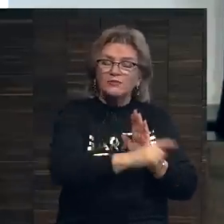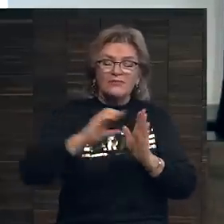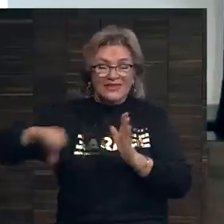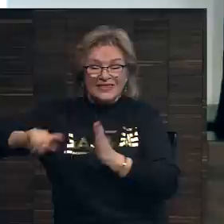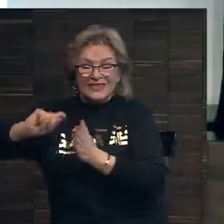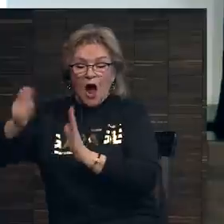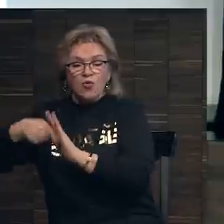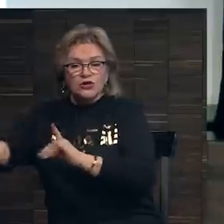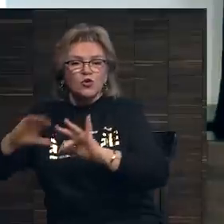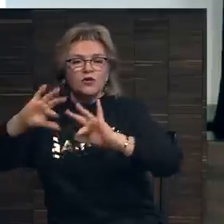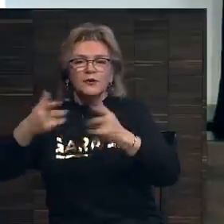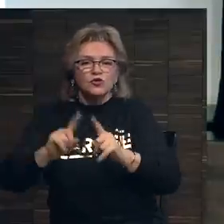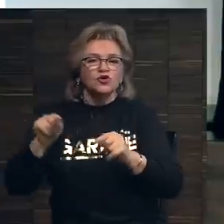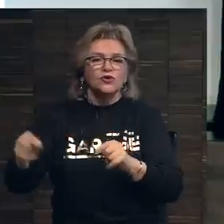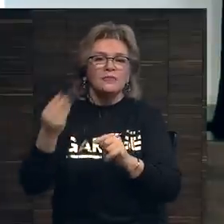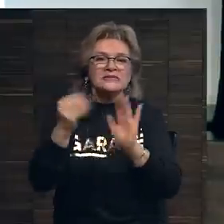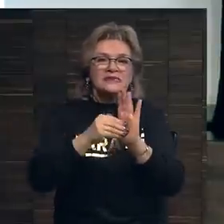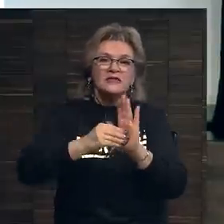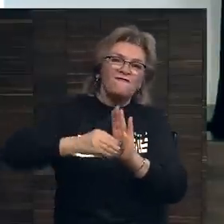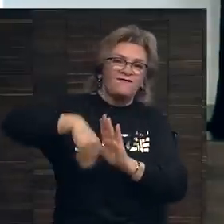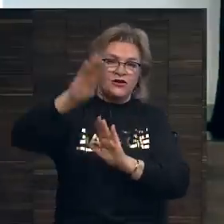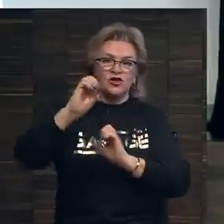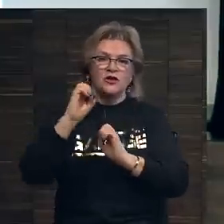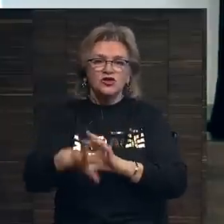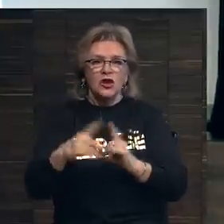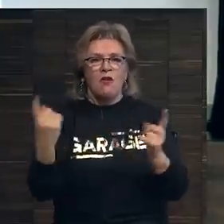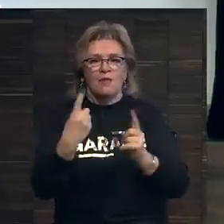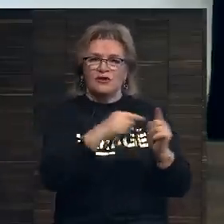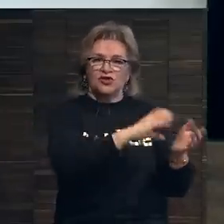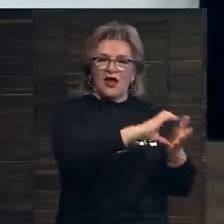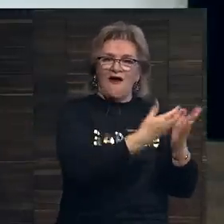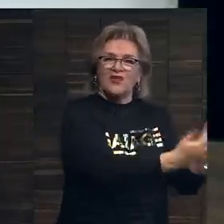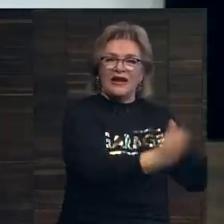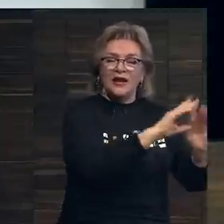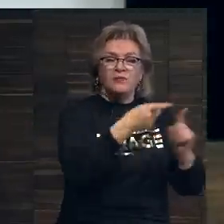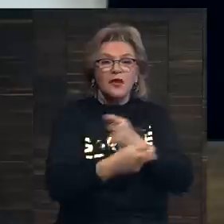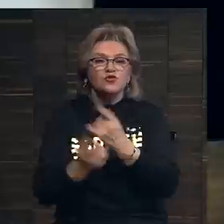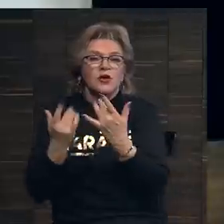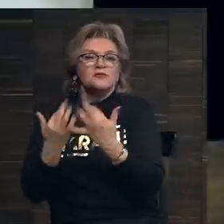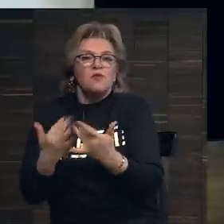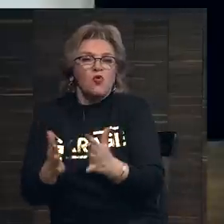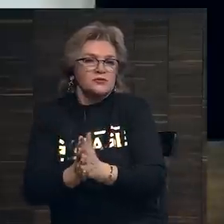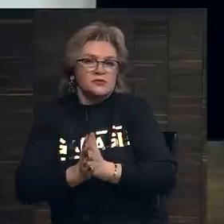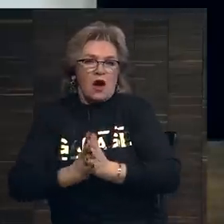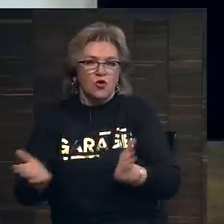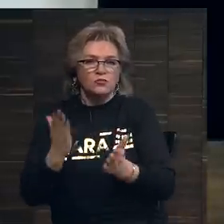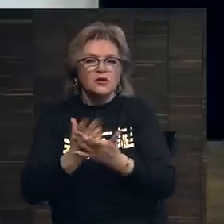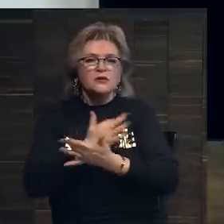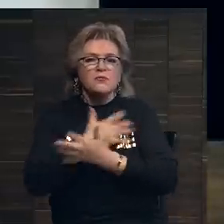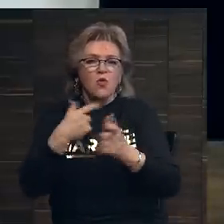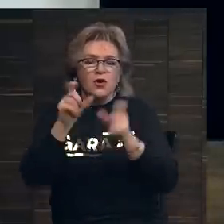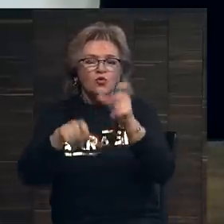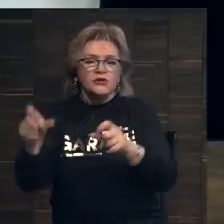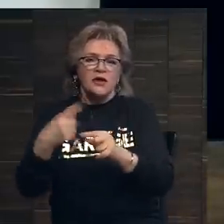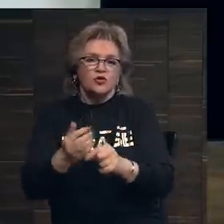что там цены сильно выше, чем потенциальная цена в галерее, потому что спрос на этом рынке огромный. Есть множество